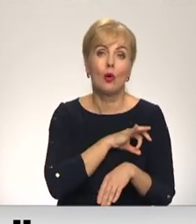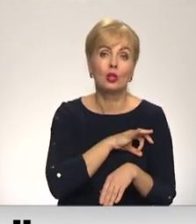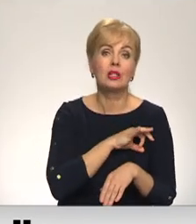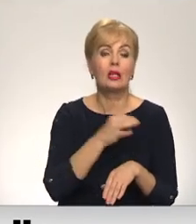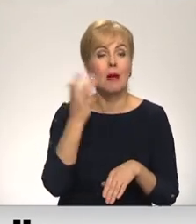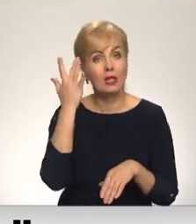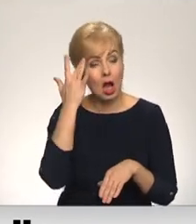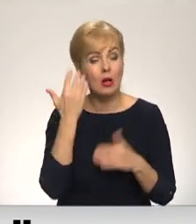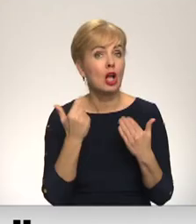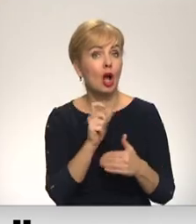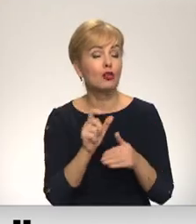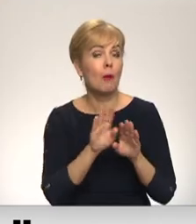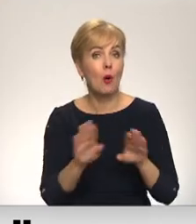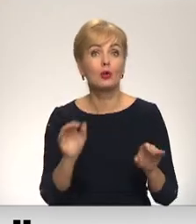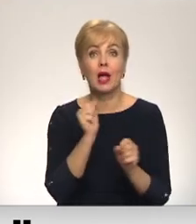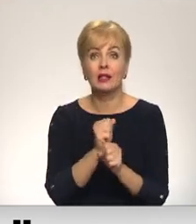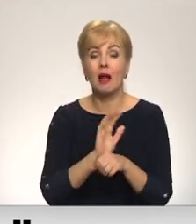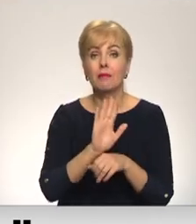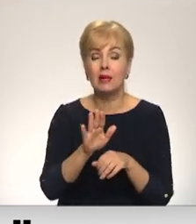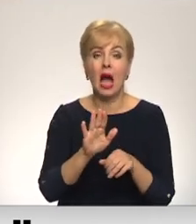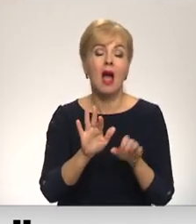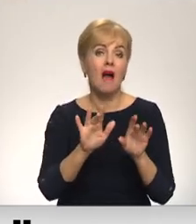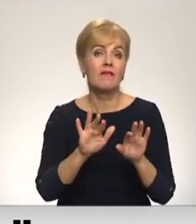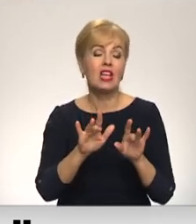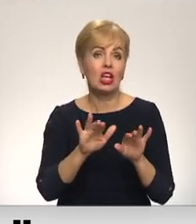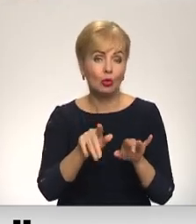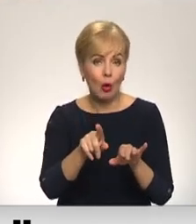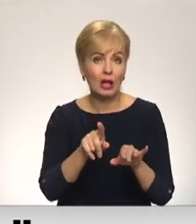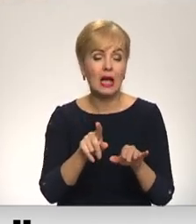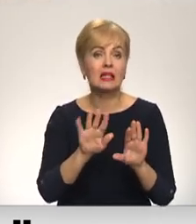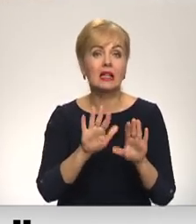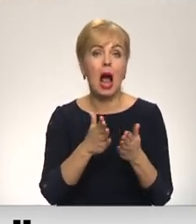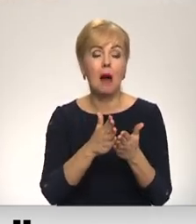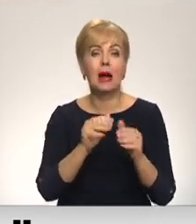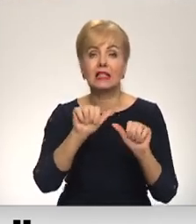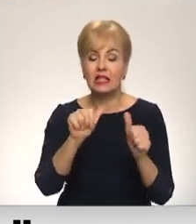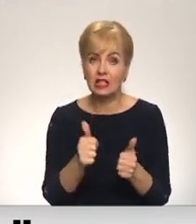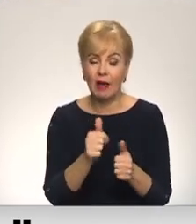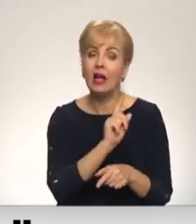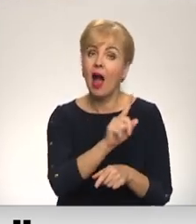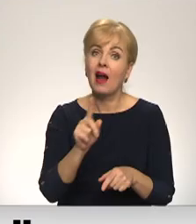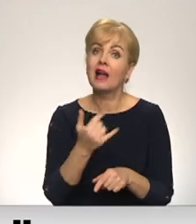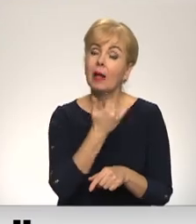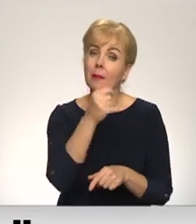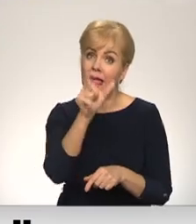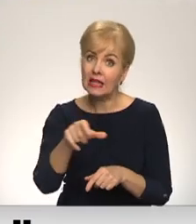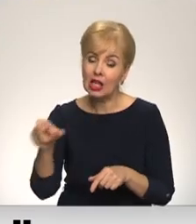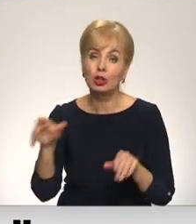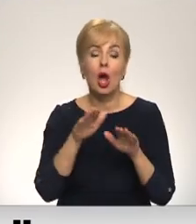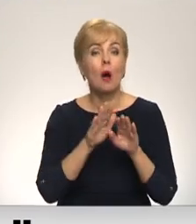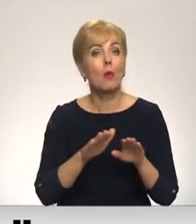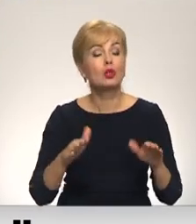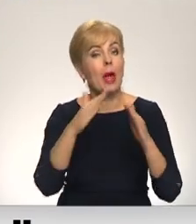jēdzieniem. Šobrīd muzejs strādā pie virtuālas aizputs pilsētas grāmatas izveides, lai ikvienam interesentam muzeja